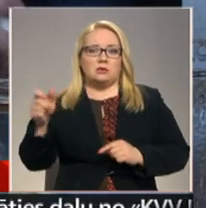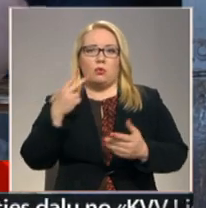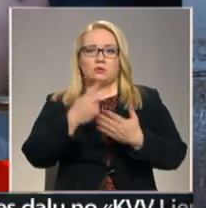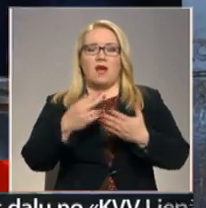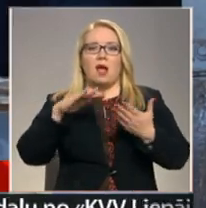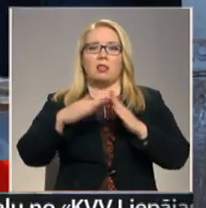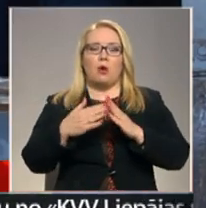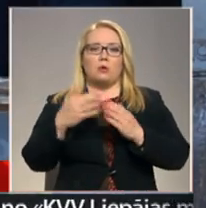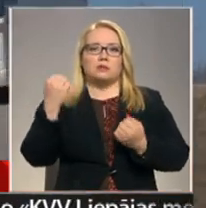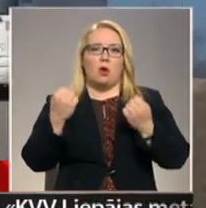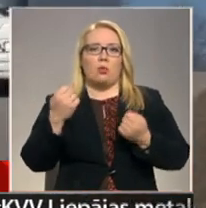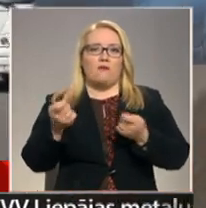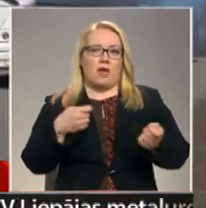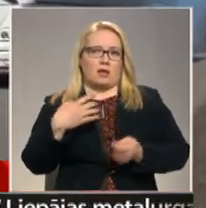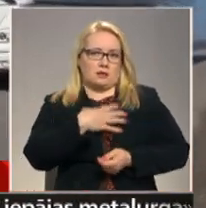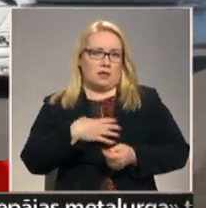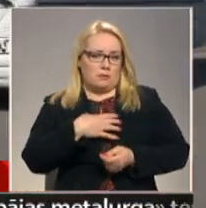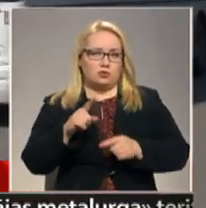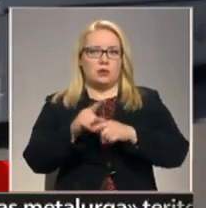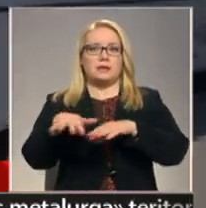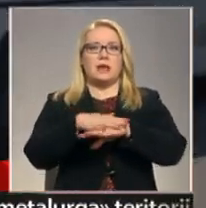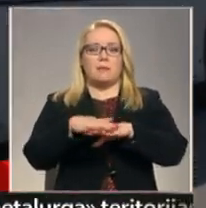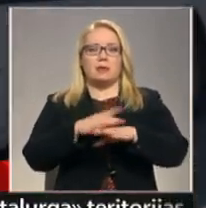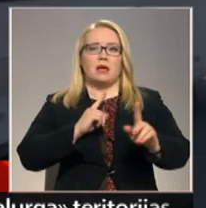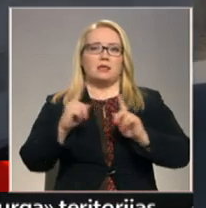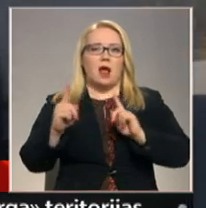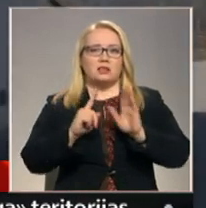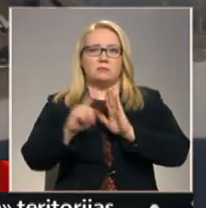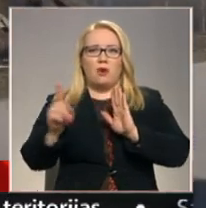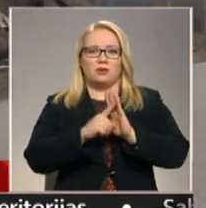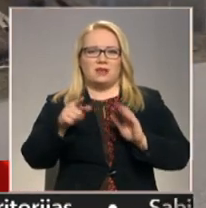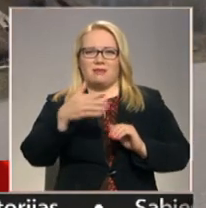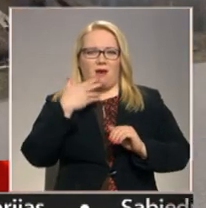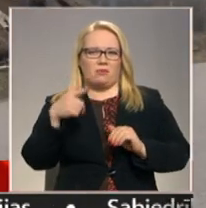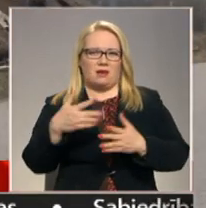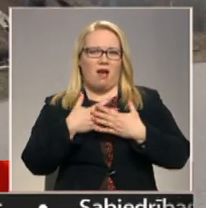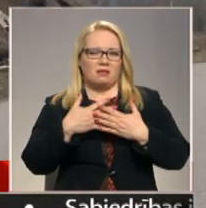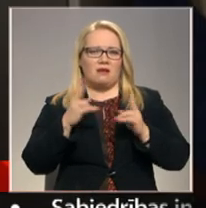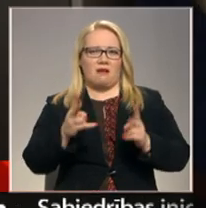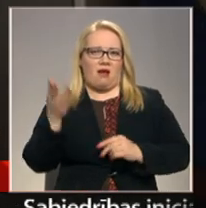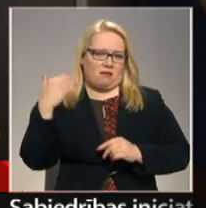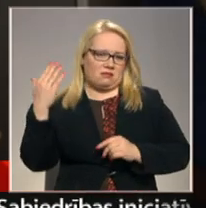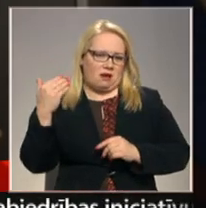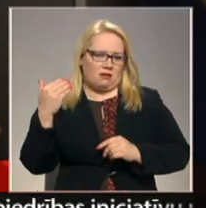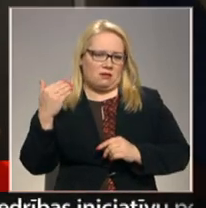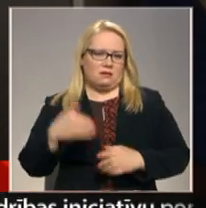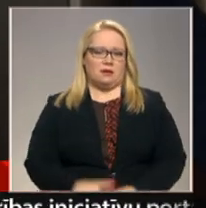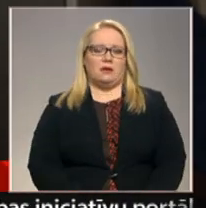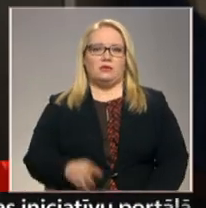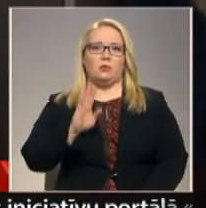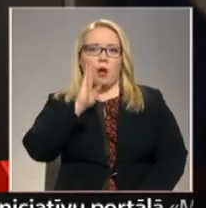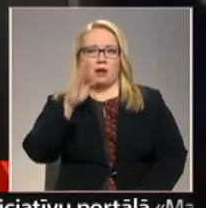laukos autoveikals ir nepieciešams, jo arī sabiedriskā transporta kustība vairs nav tik intensīva kā kādreiz. Trītā pūs